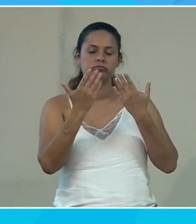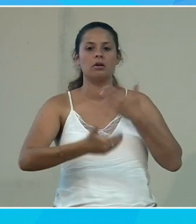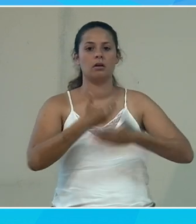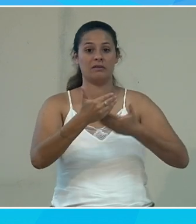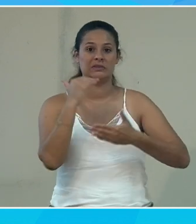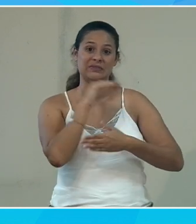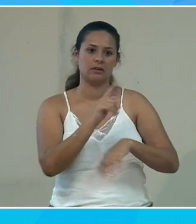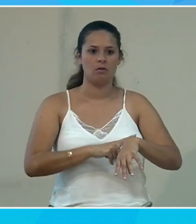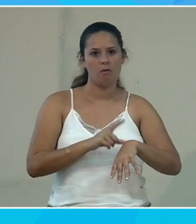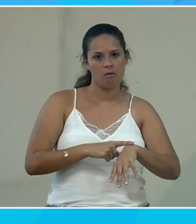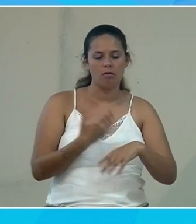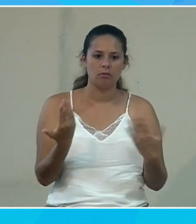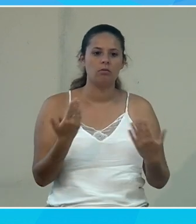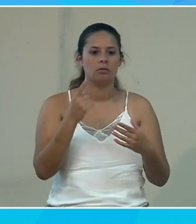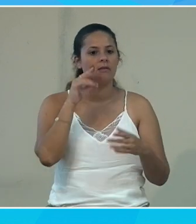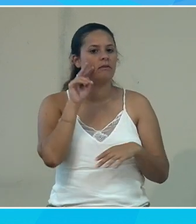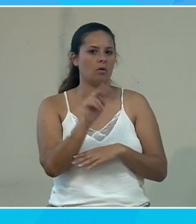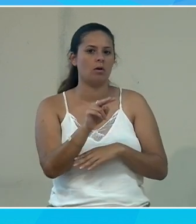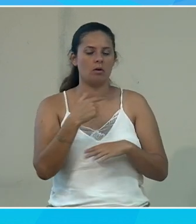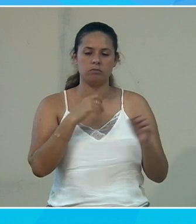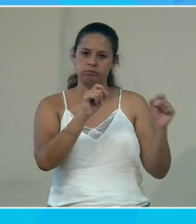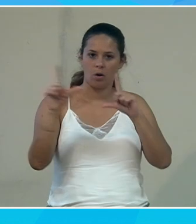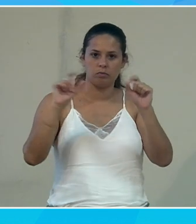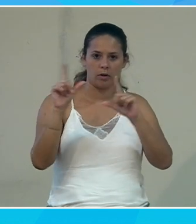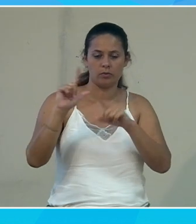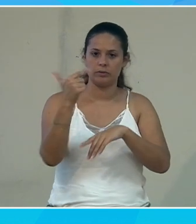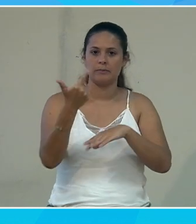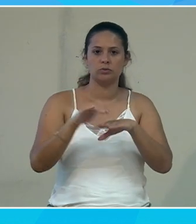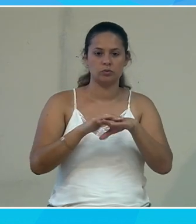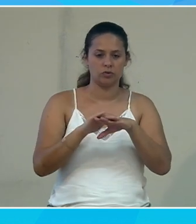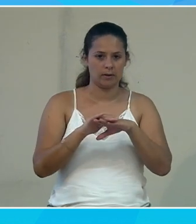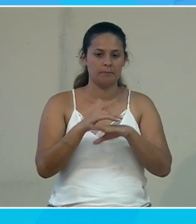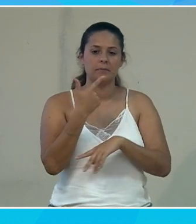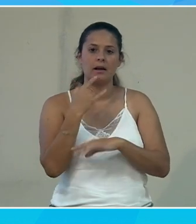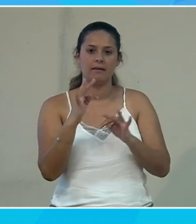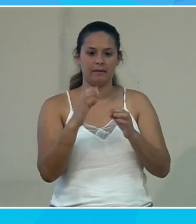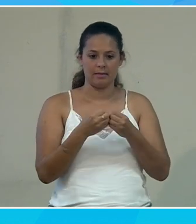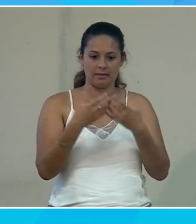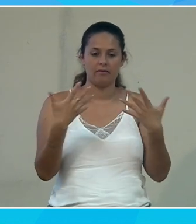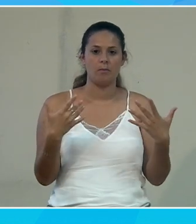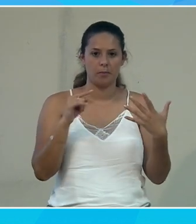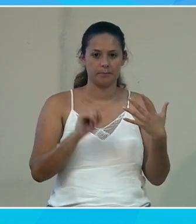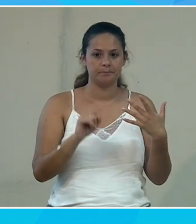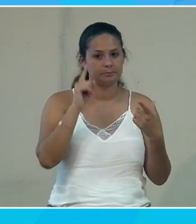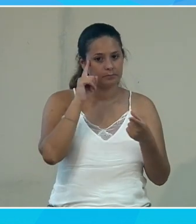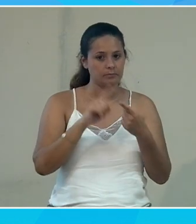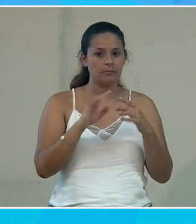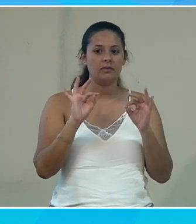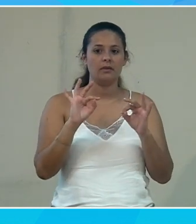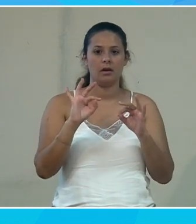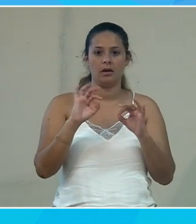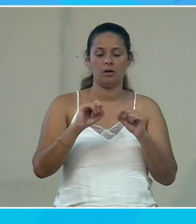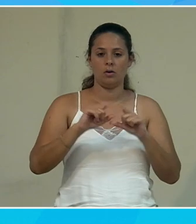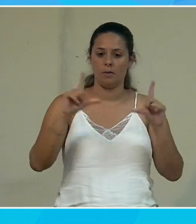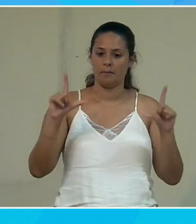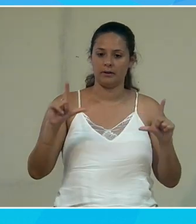mais vous pourrez le voir sur mon powerpoint alors deuxième sujet Pierre tu me parlais de développement oui en quoi l